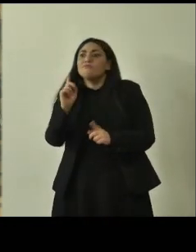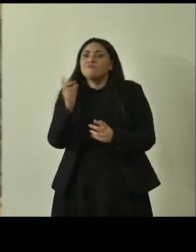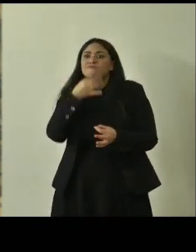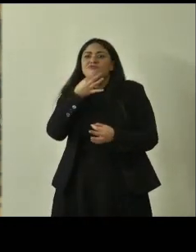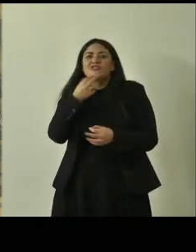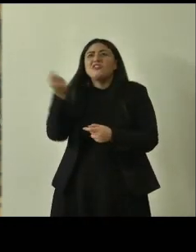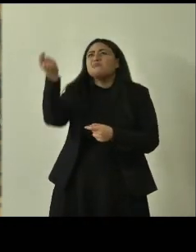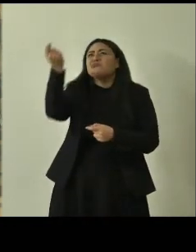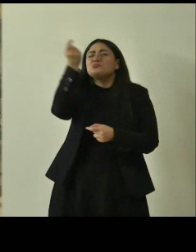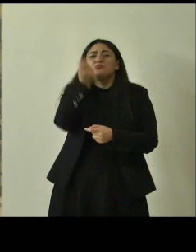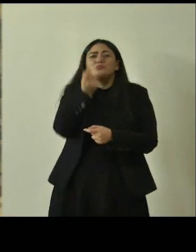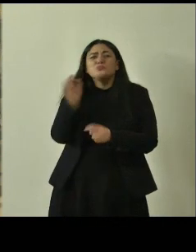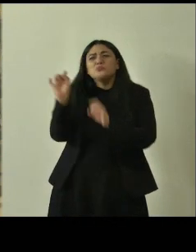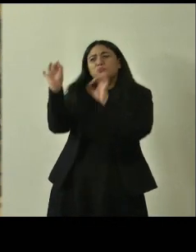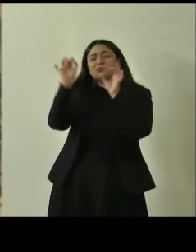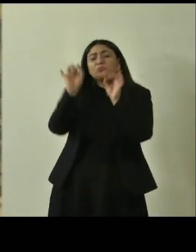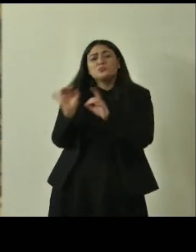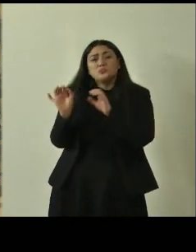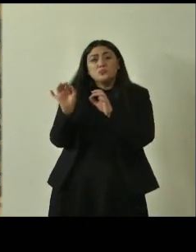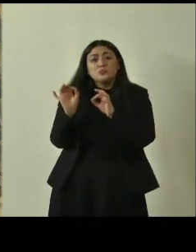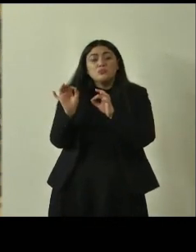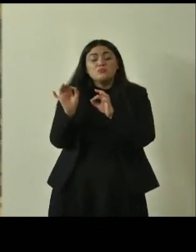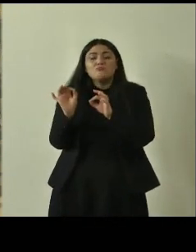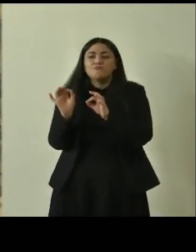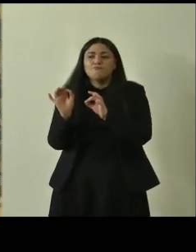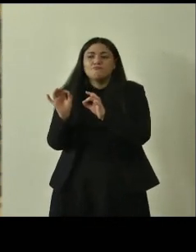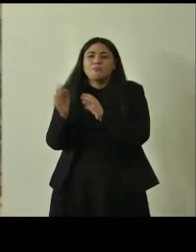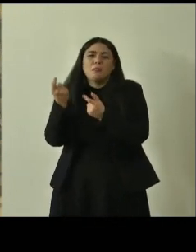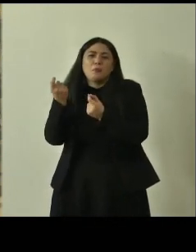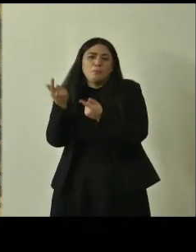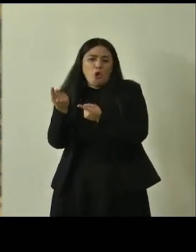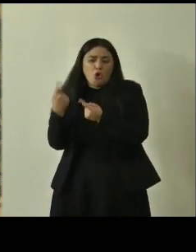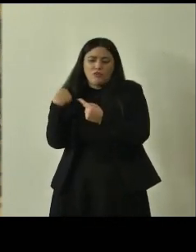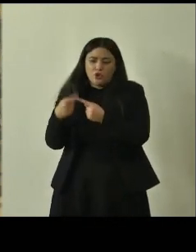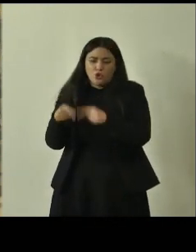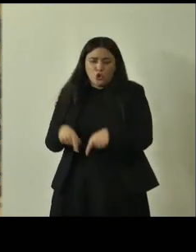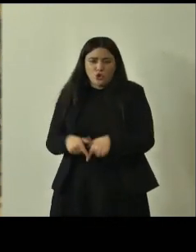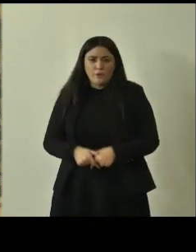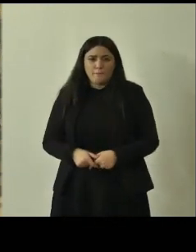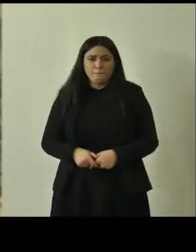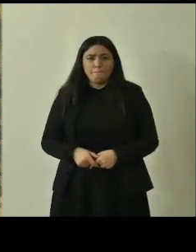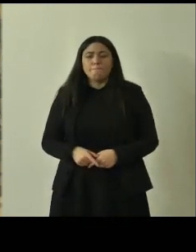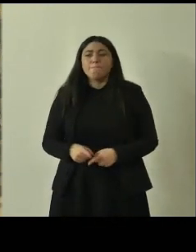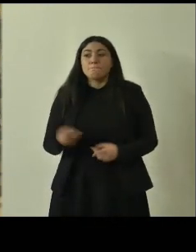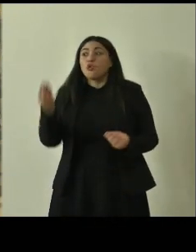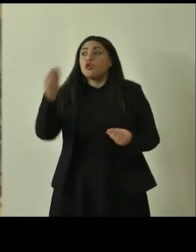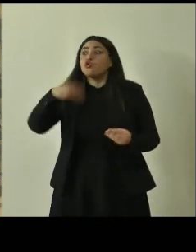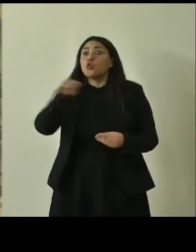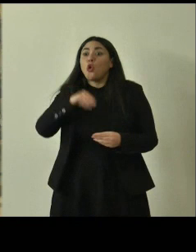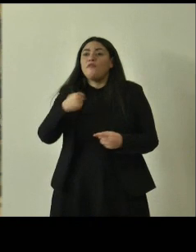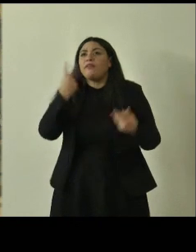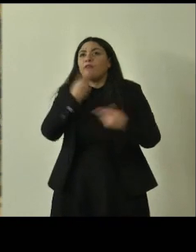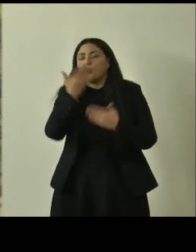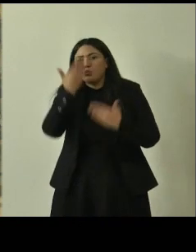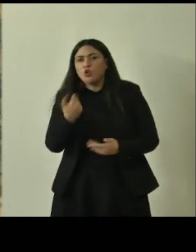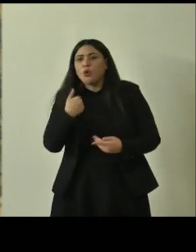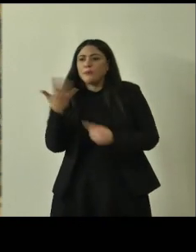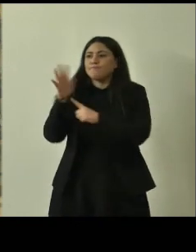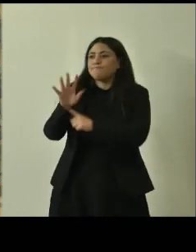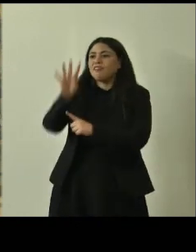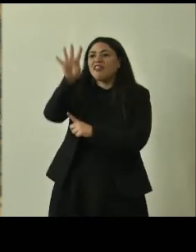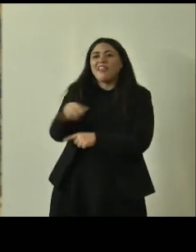cioè molte specie ma alla fine con pochi esemplari dove sono adesso io non vi posso far vedere la tabella perché